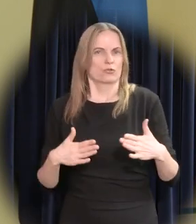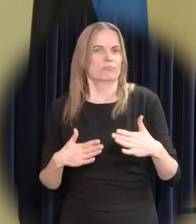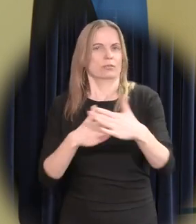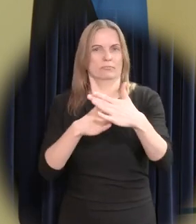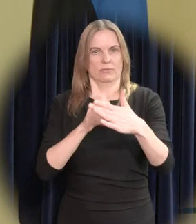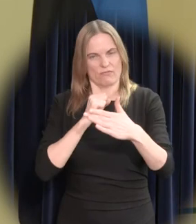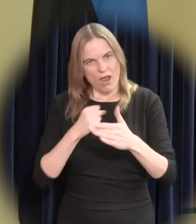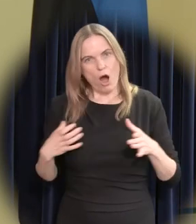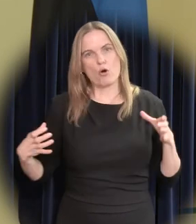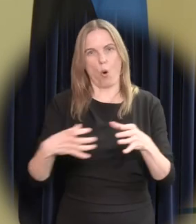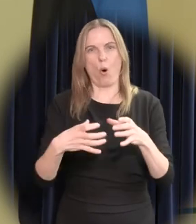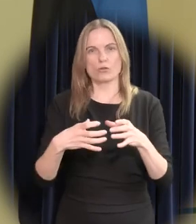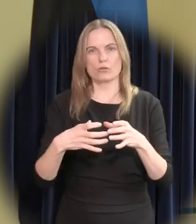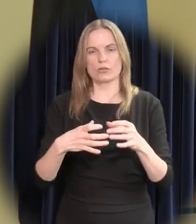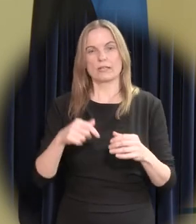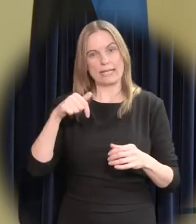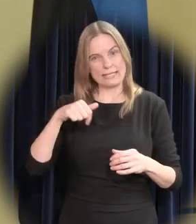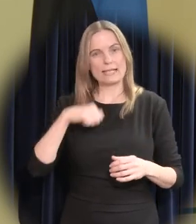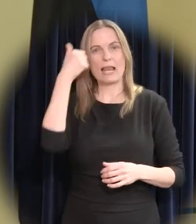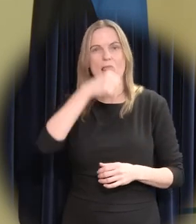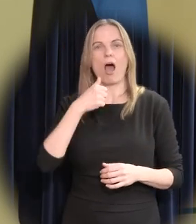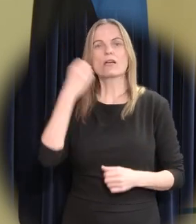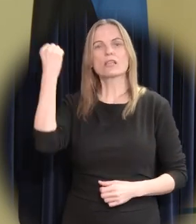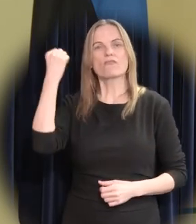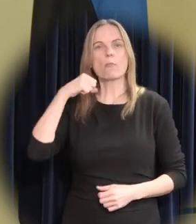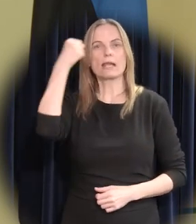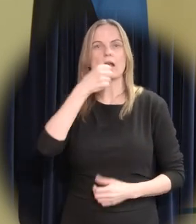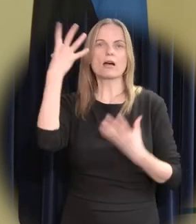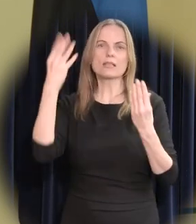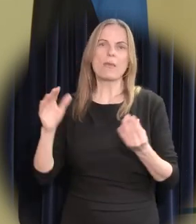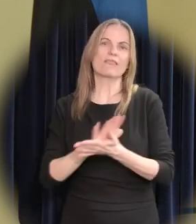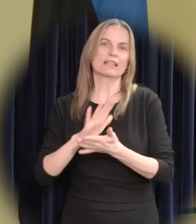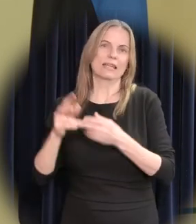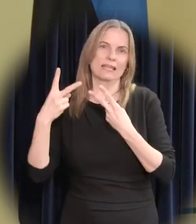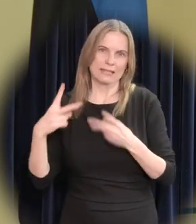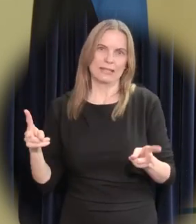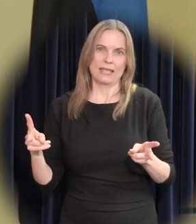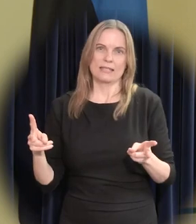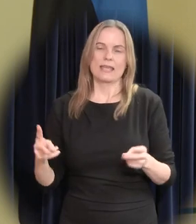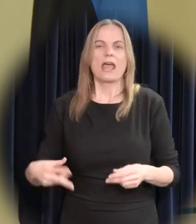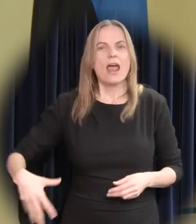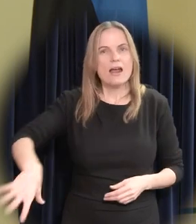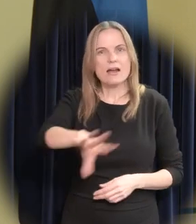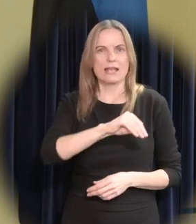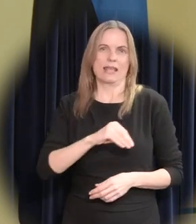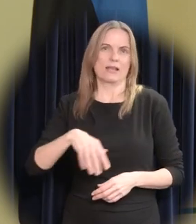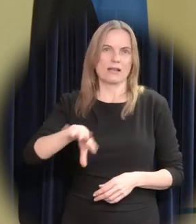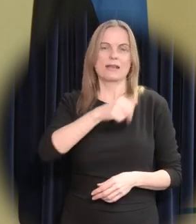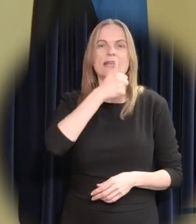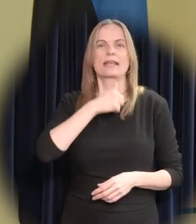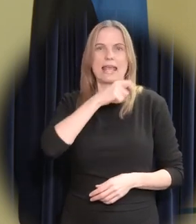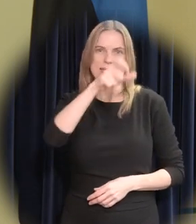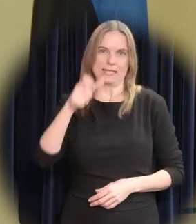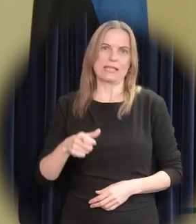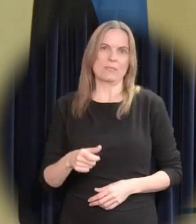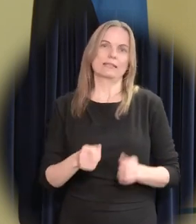vabadusi. Tähistame sel korral vabarigi aastaväeva teisiti. Olge te kõik. Kõik Eesti inimesed,